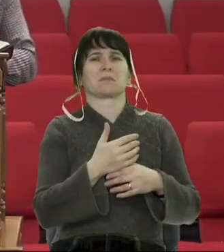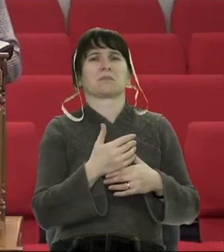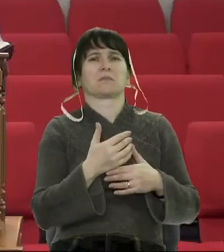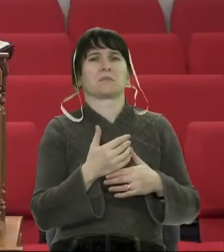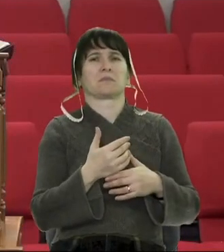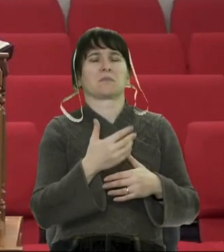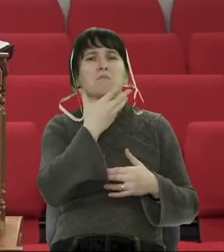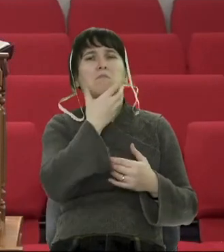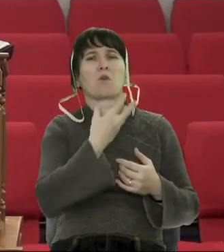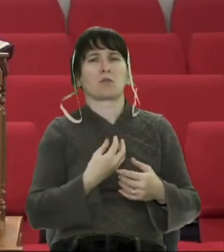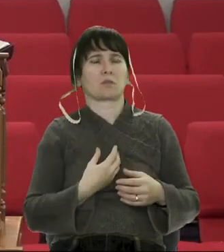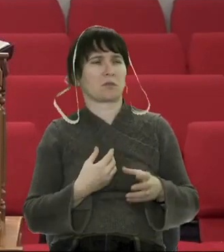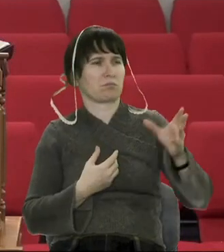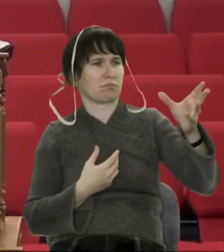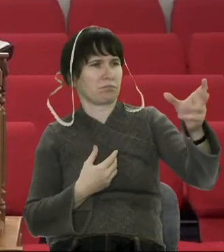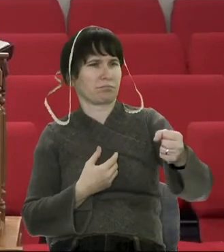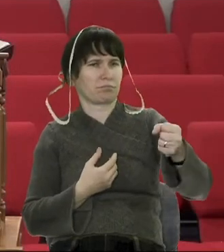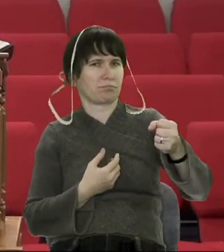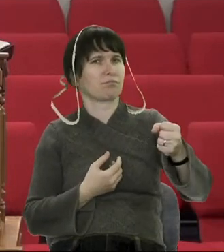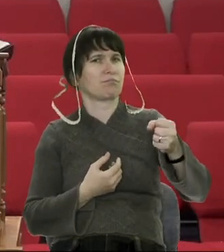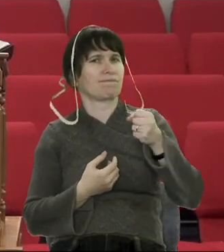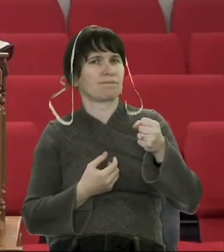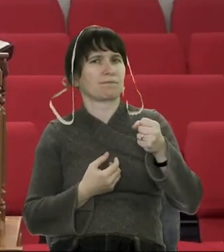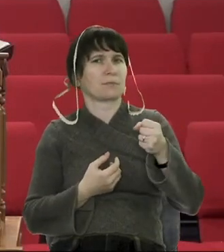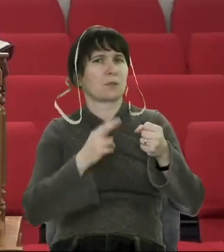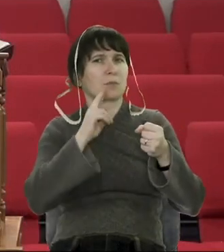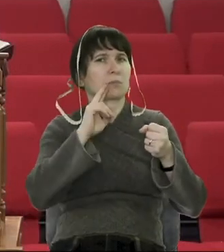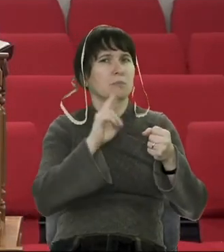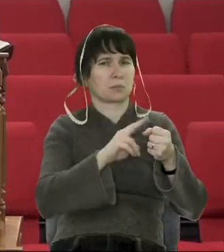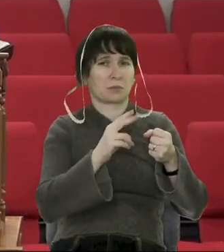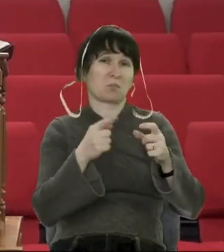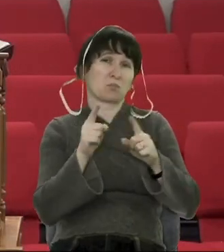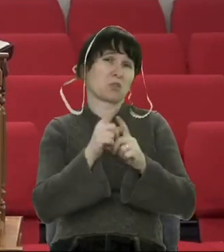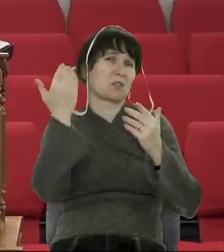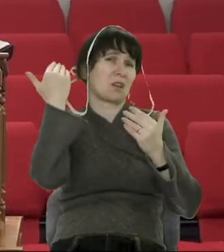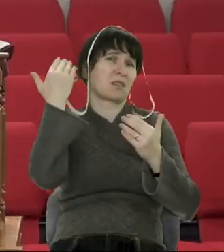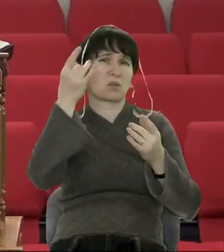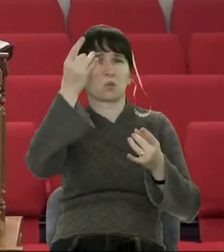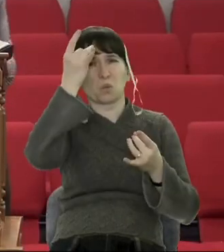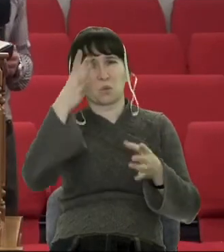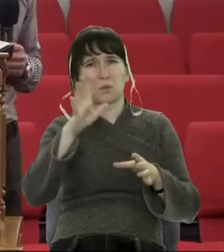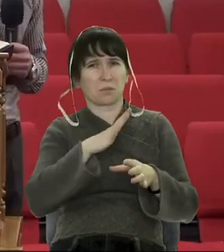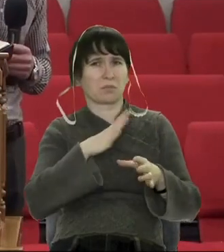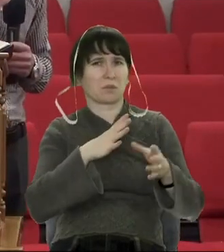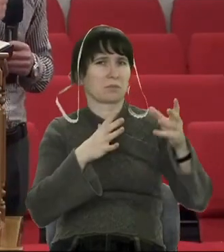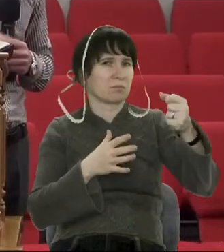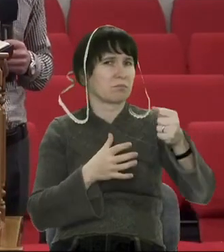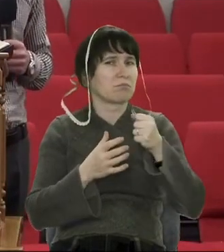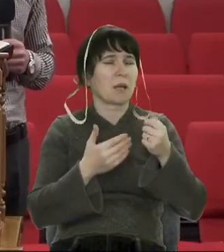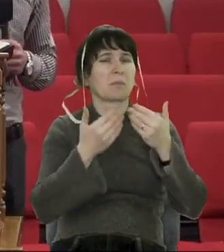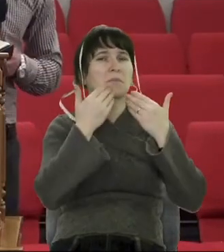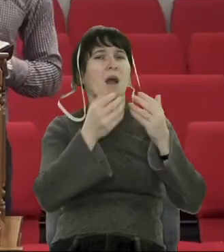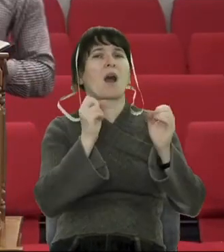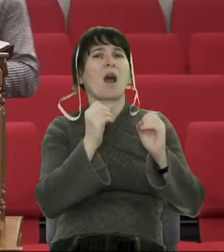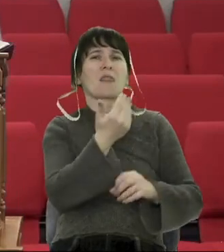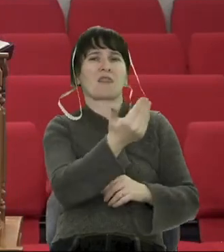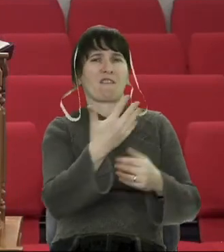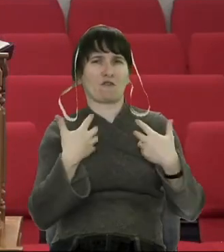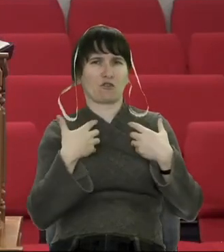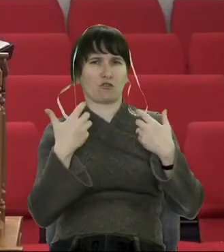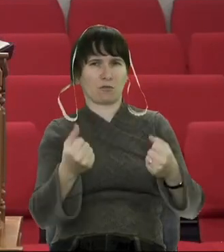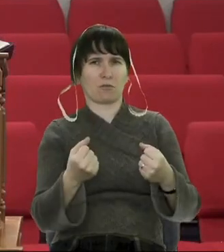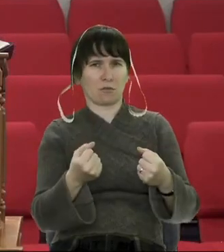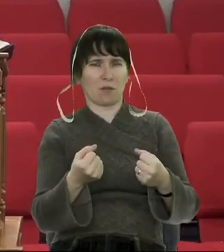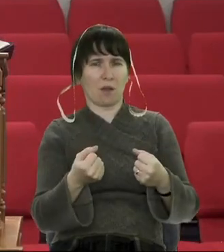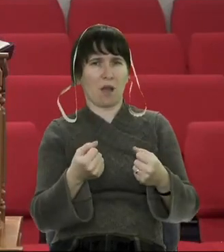І каже, «Як отак, як твоє здоров'я?» А вже задум його зовсім інший – просто дати